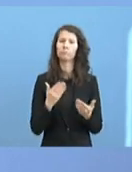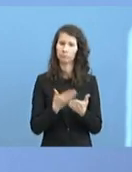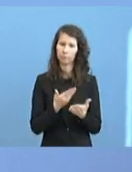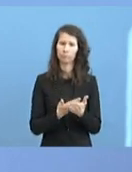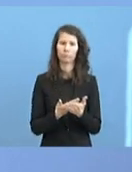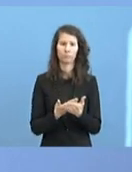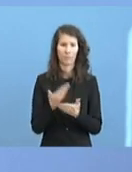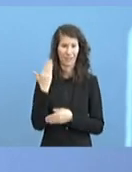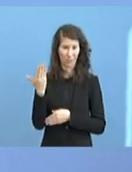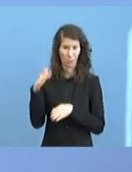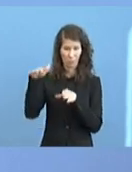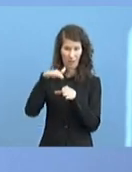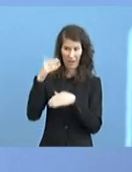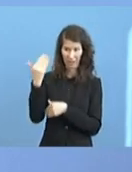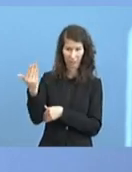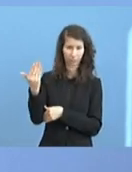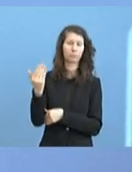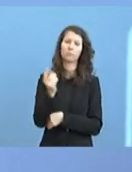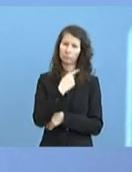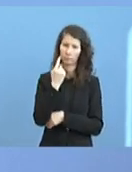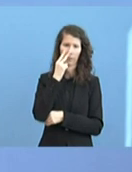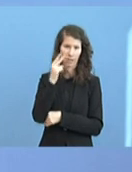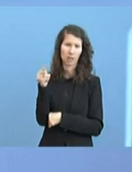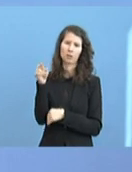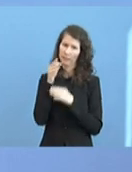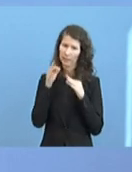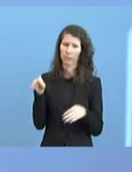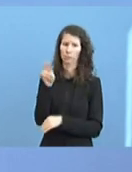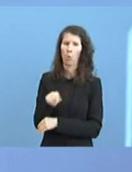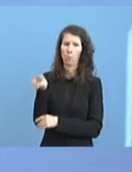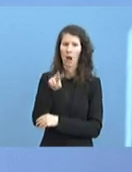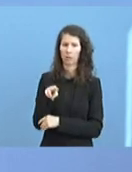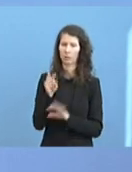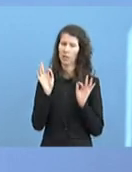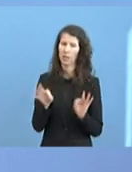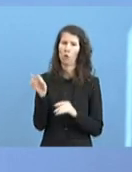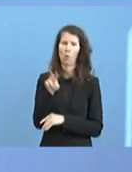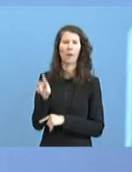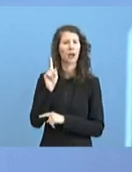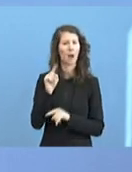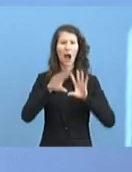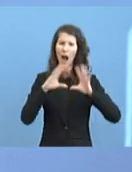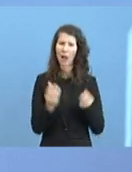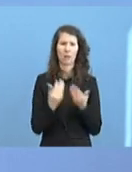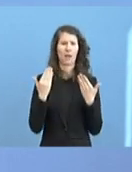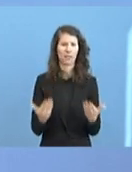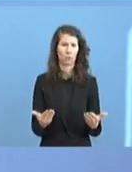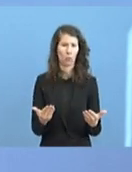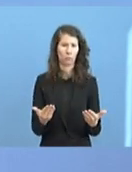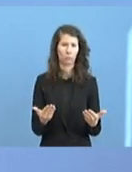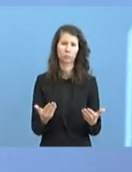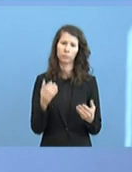Phänomenbereich, den wir durchaus sehen und auch genau beobachten. Aber das ist eine ganz allgemeine, generelle Aktivität unserer